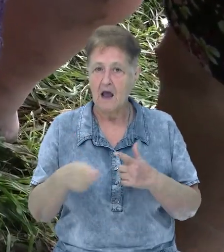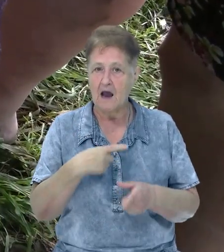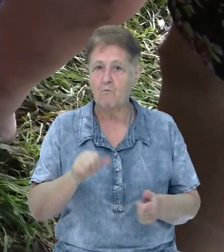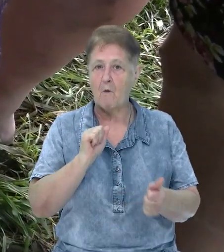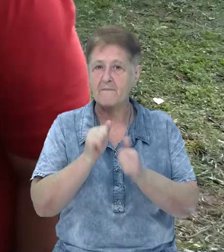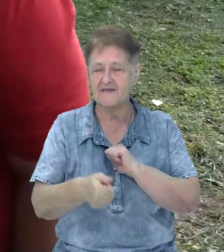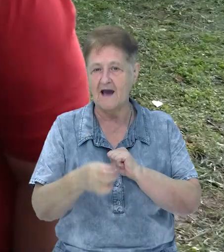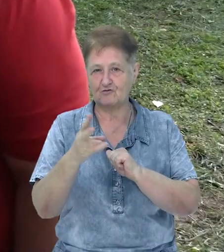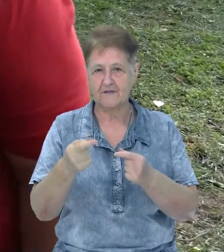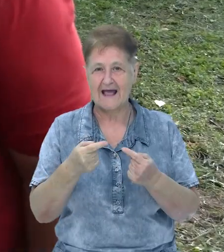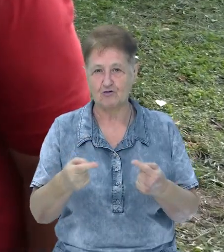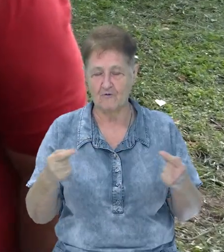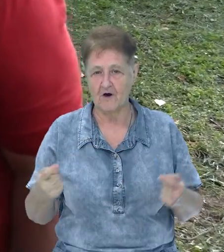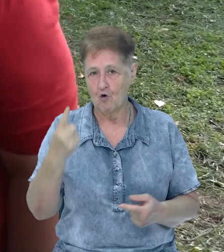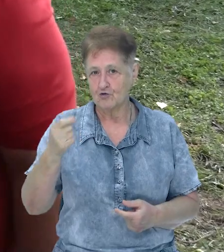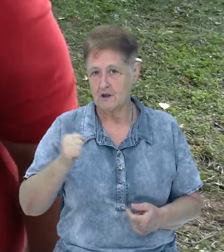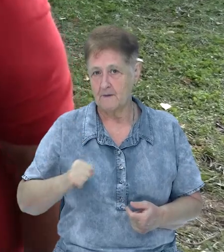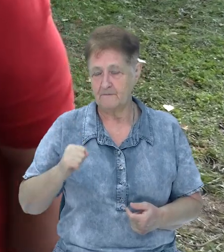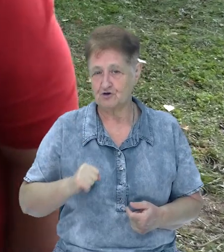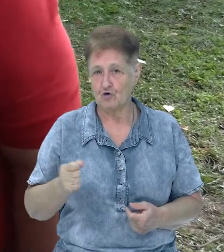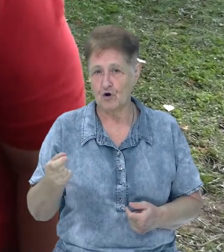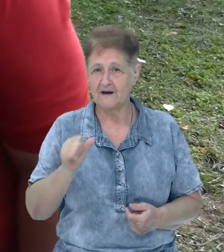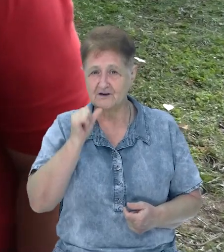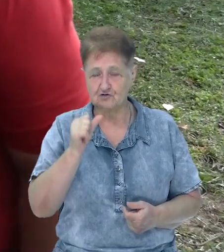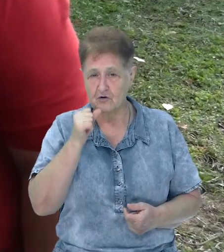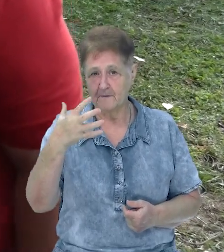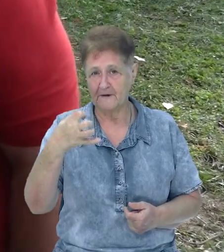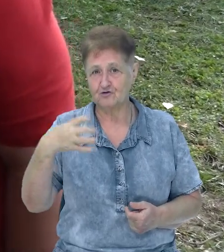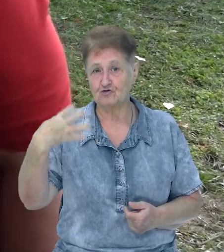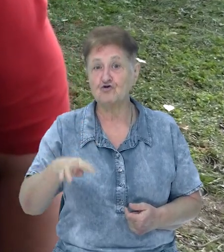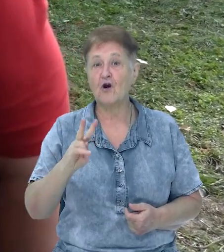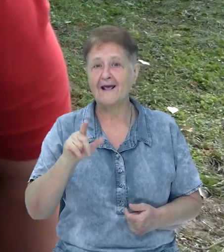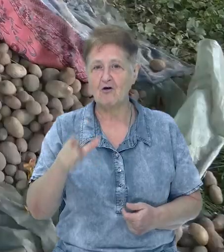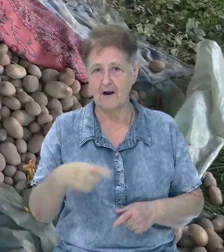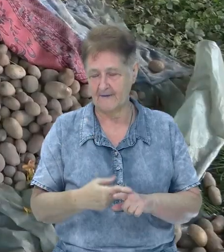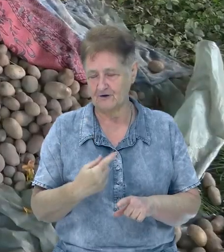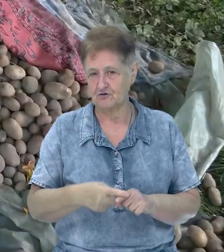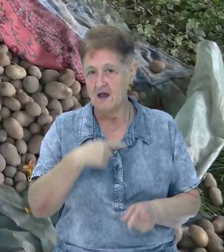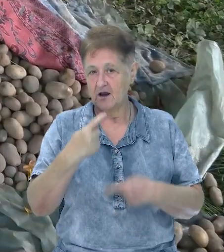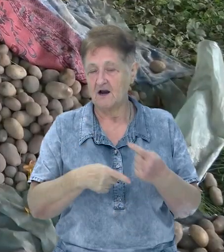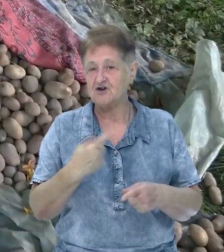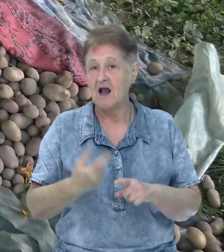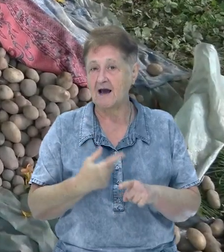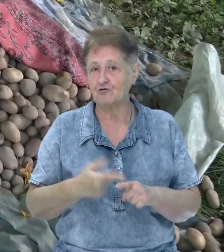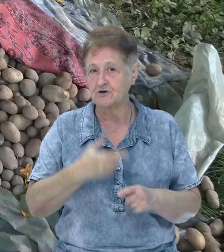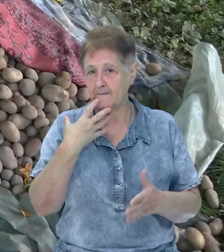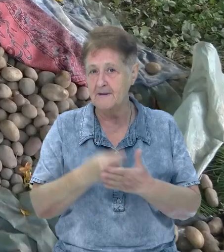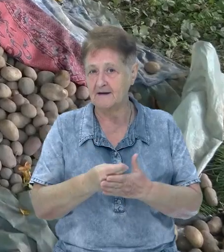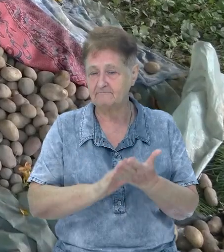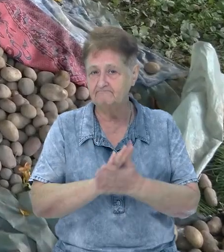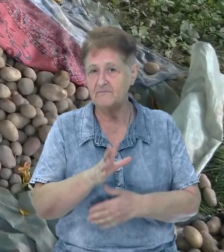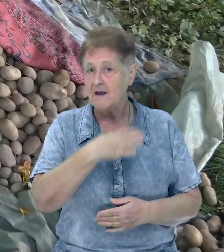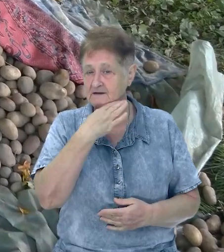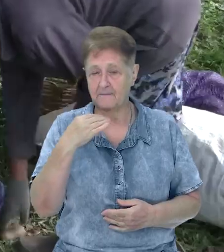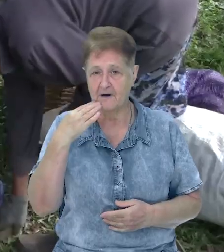міняють на товари. Мішок цукру – 540 кілограмів картошки. Каже, картоплі для власних потреб виросло